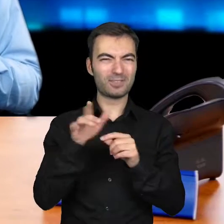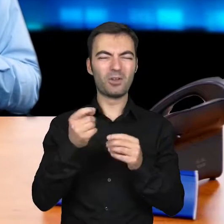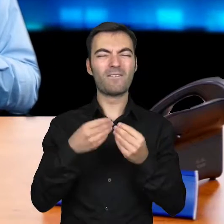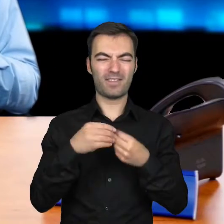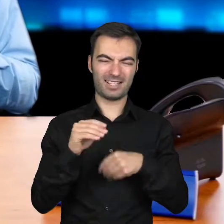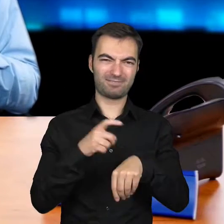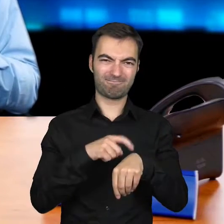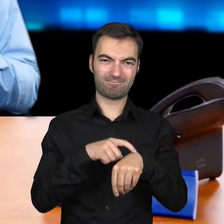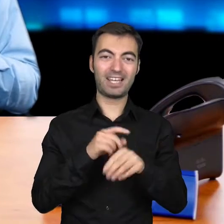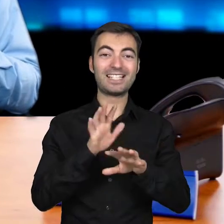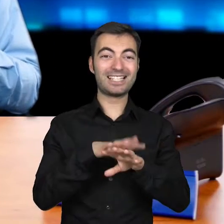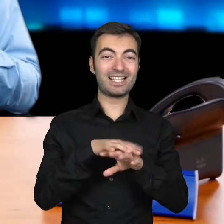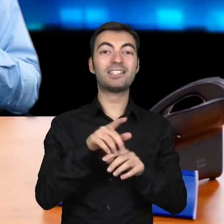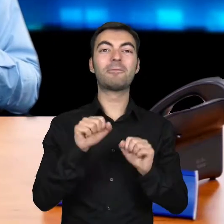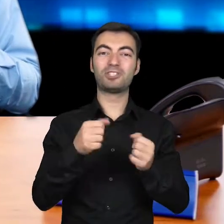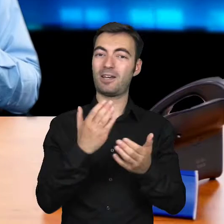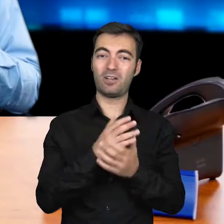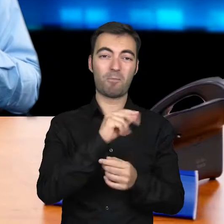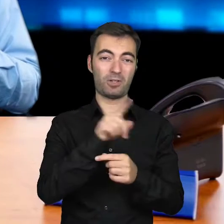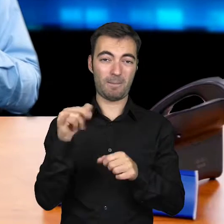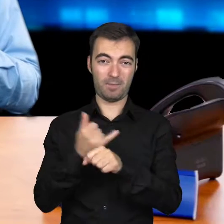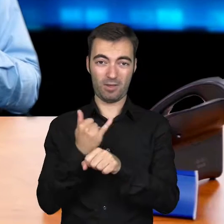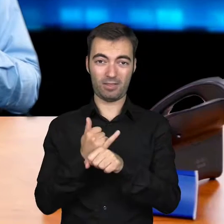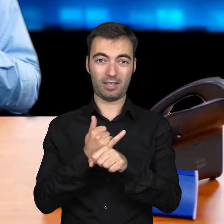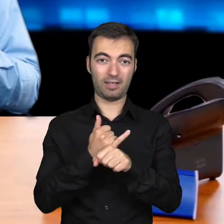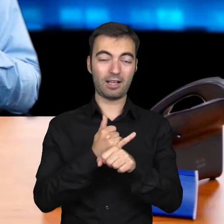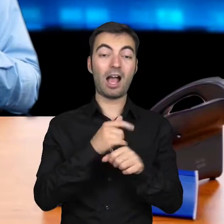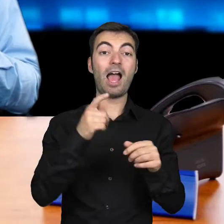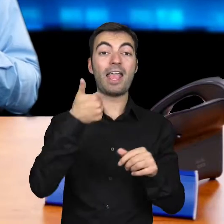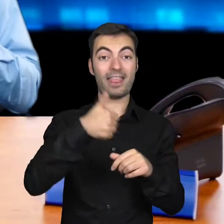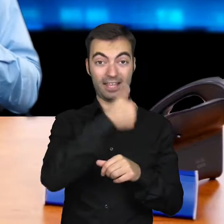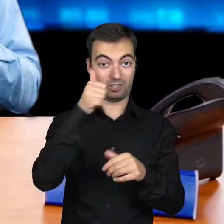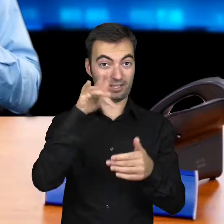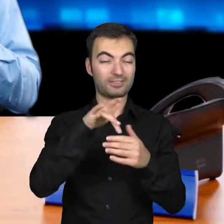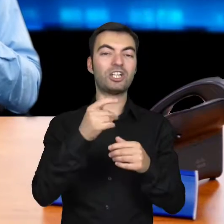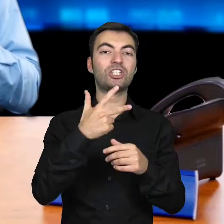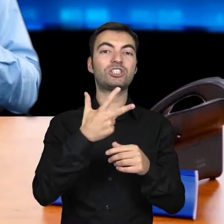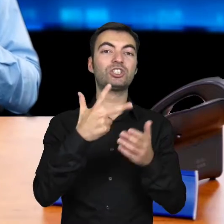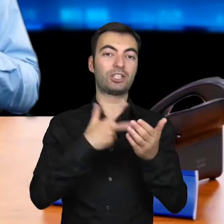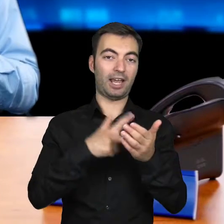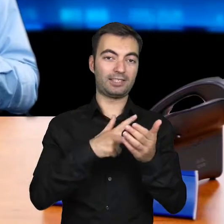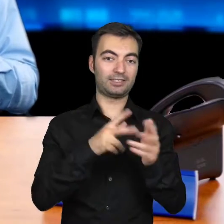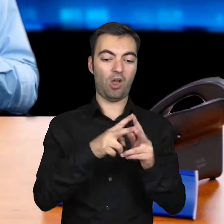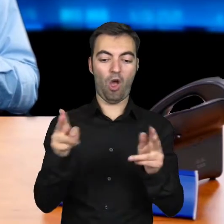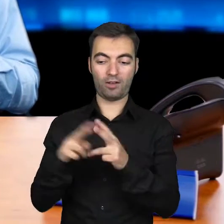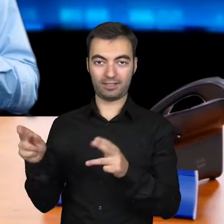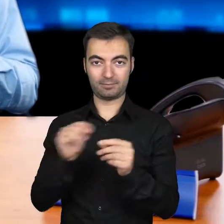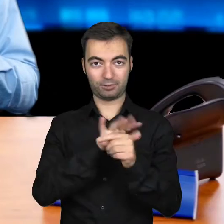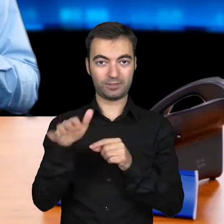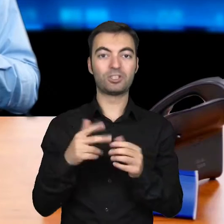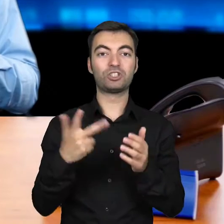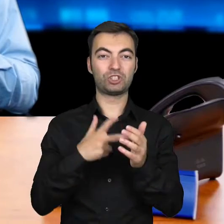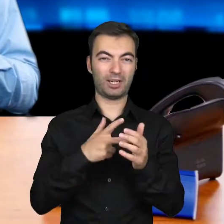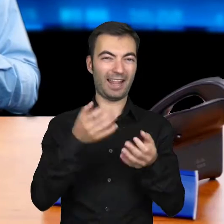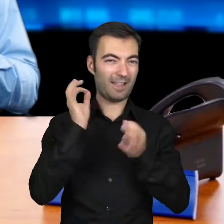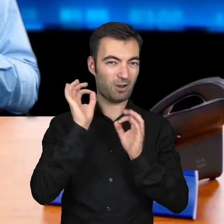zajmuje nieco więcej czasu. System eliksir działa tylko w dni robocze, a w ciągu dnia są trzy sesje rozliczeniowe, czyli trzy razy